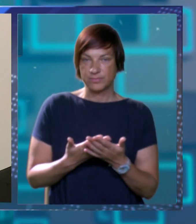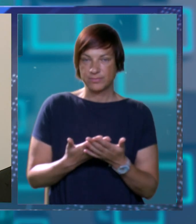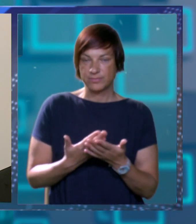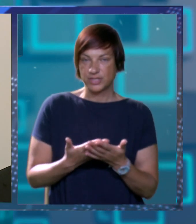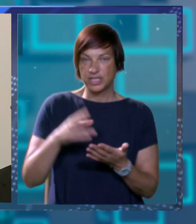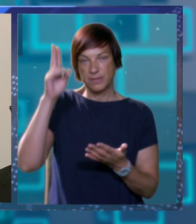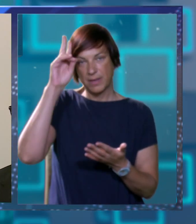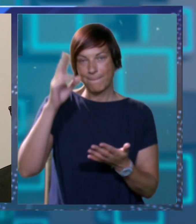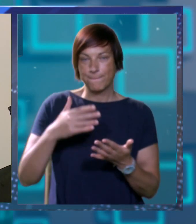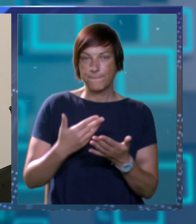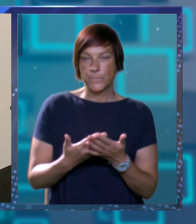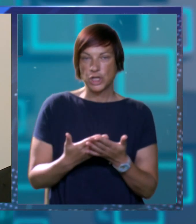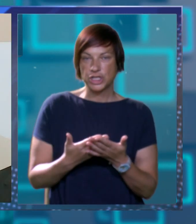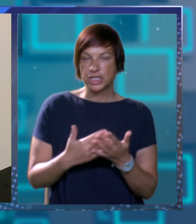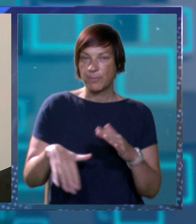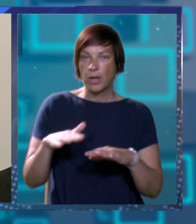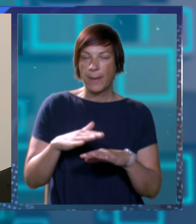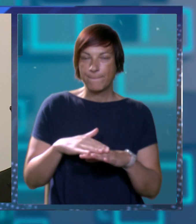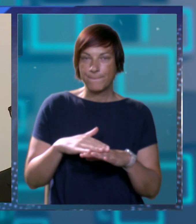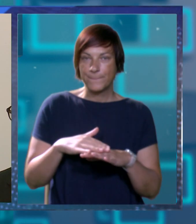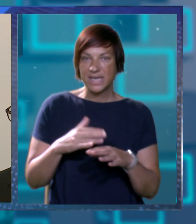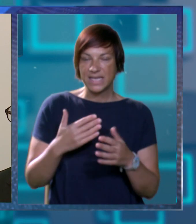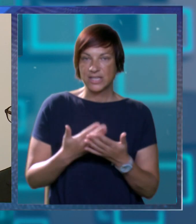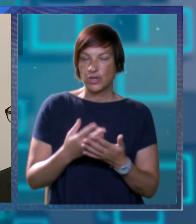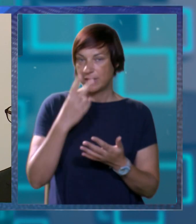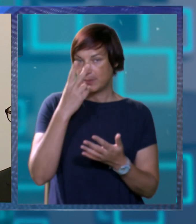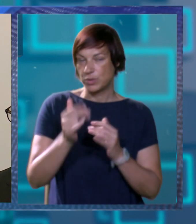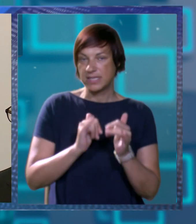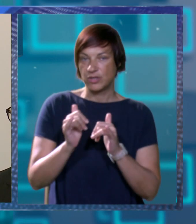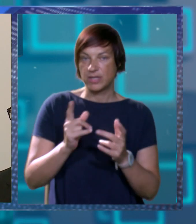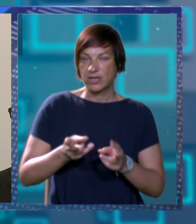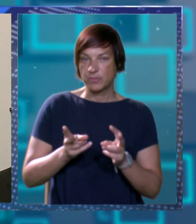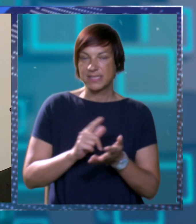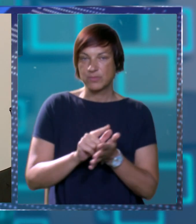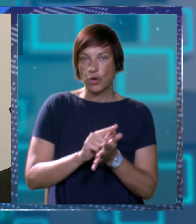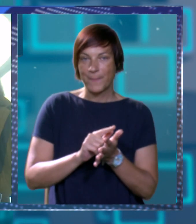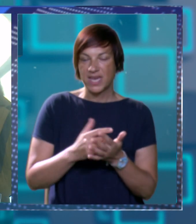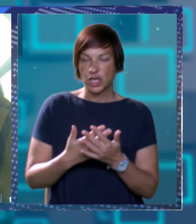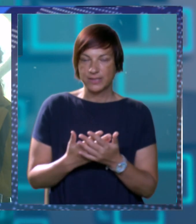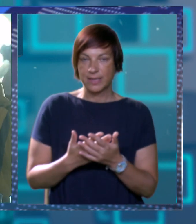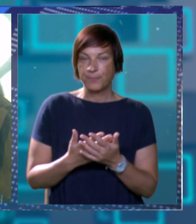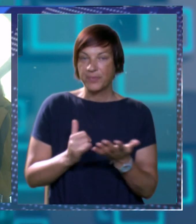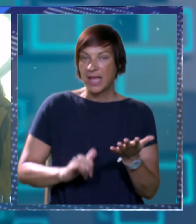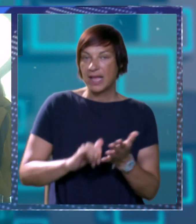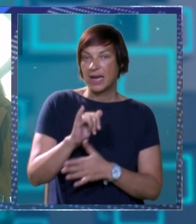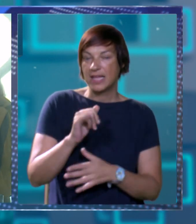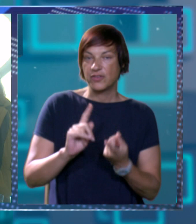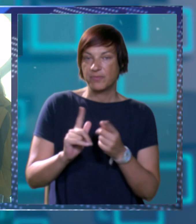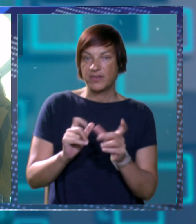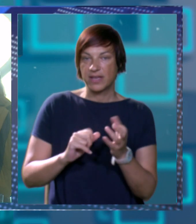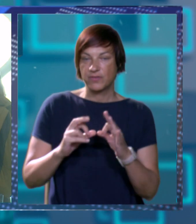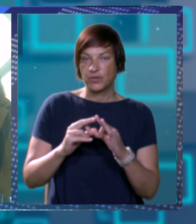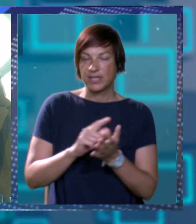čime možemo na neki način i pridonijeti nekakvom posjetu i turista tijekom zimskog perioda. Letovi će se prema